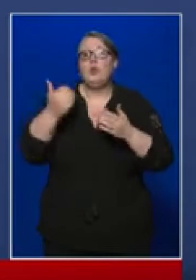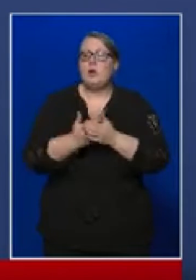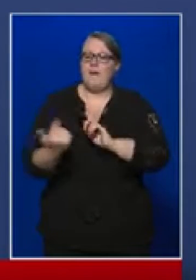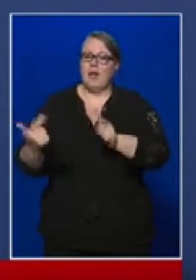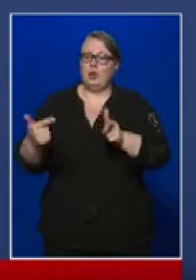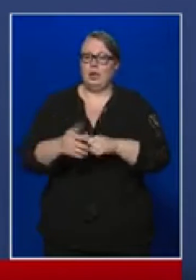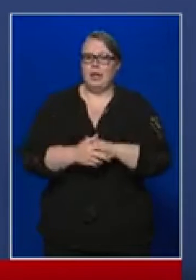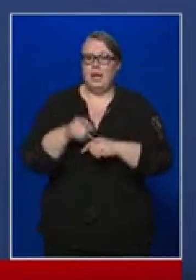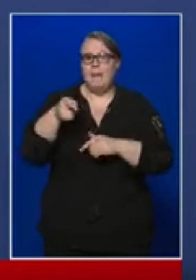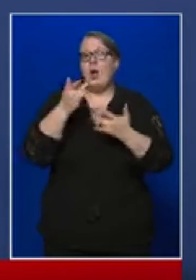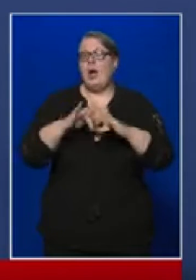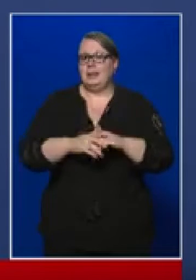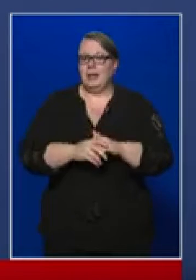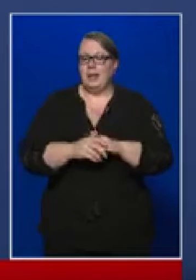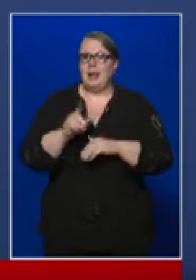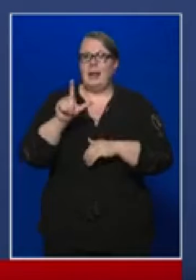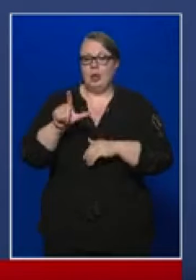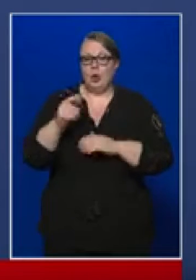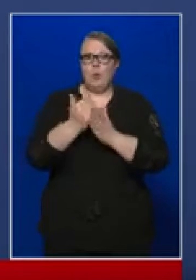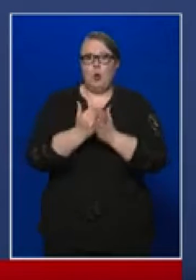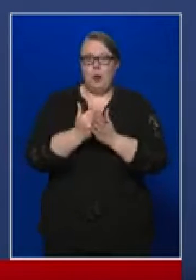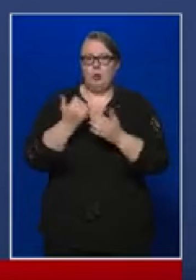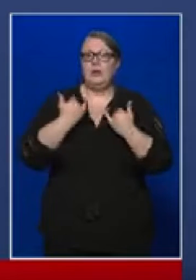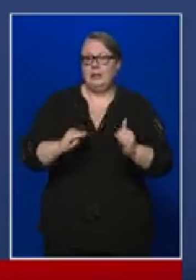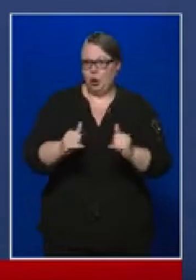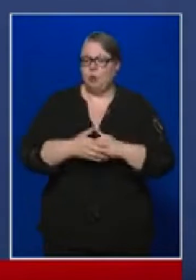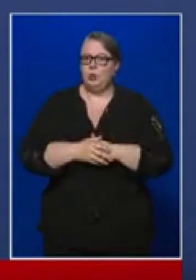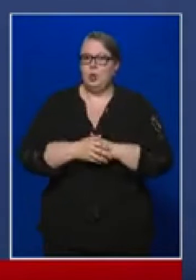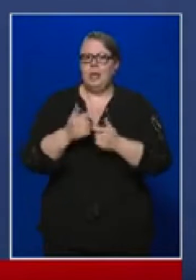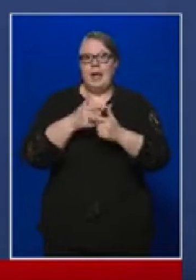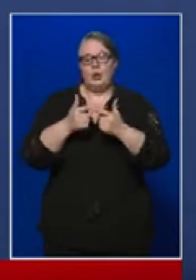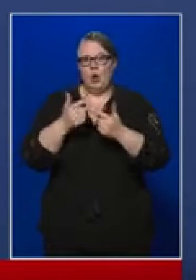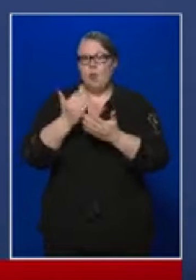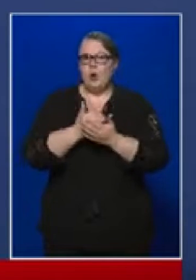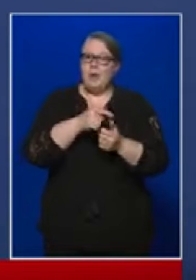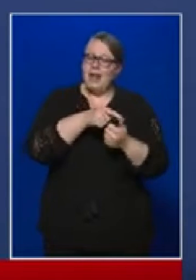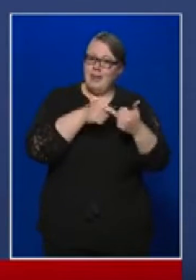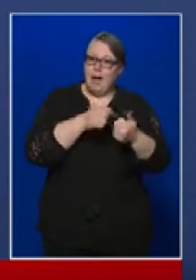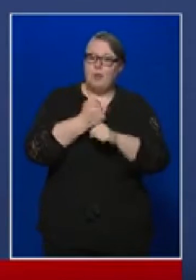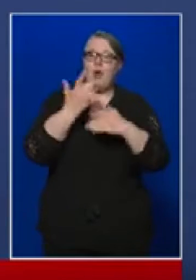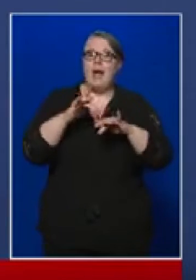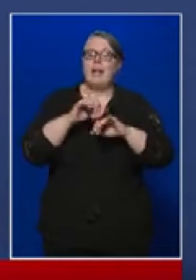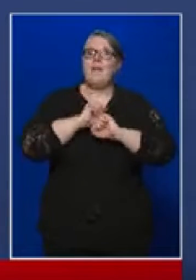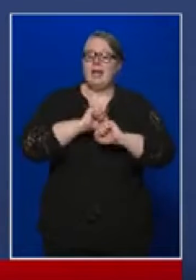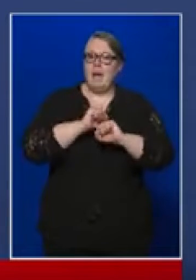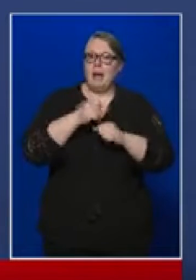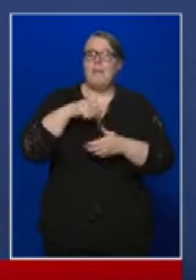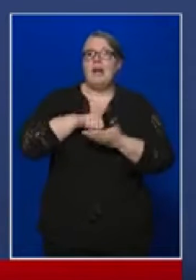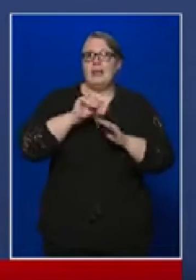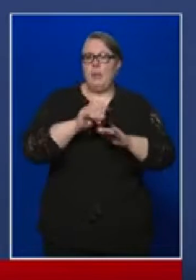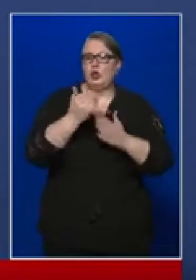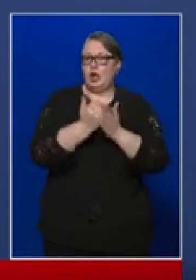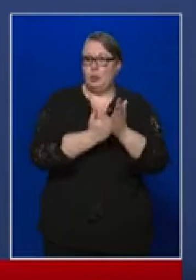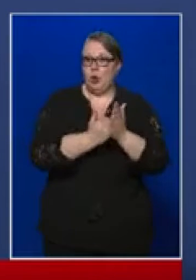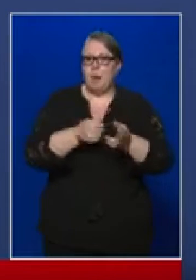turizmus vendéglátás területéről, a kereskedelmi ágazatból és a gépjármű javításból érkezett. A munkahelyvédelmi